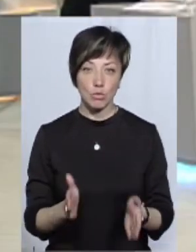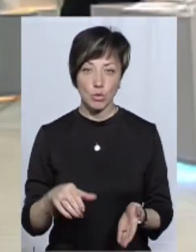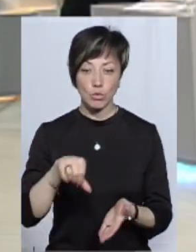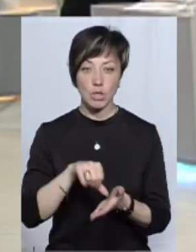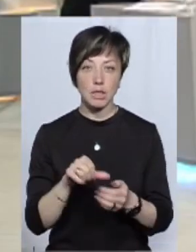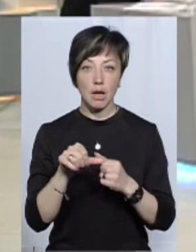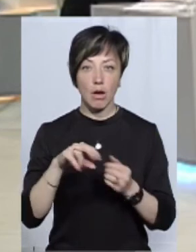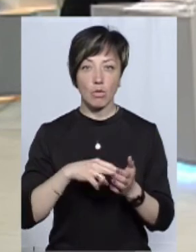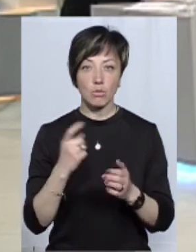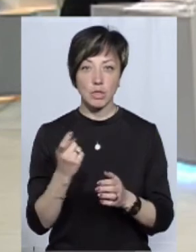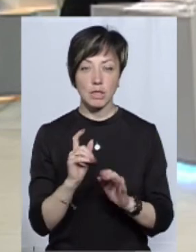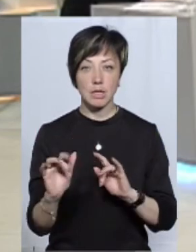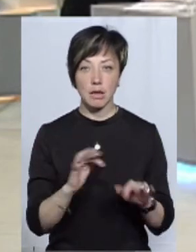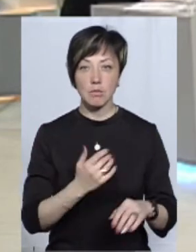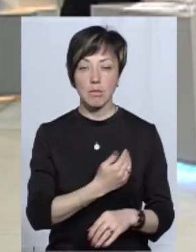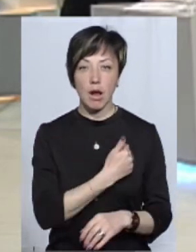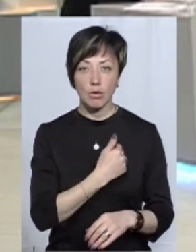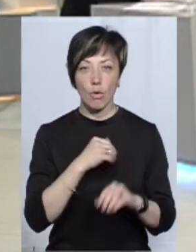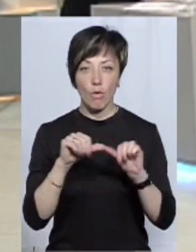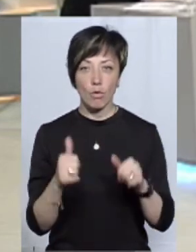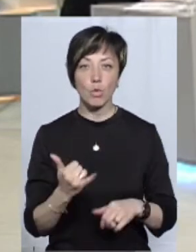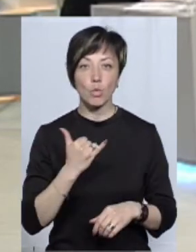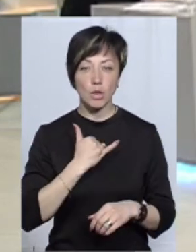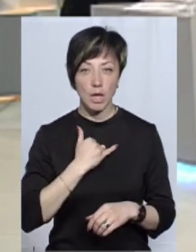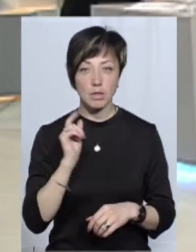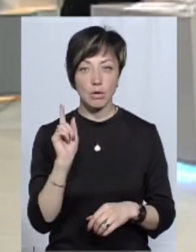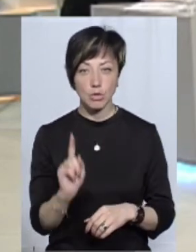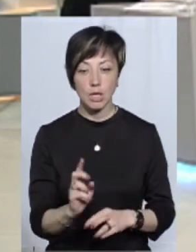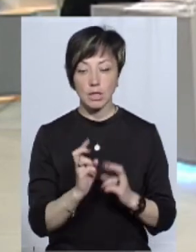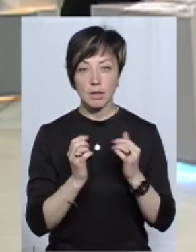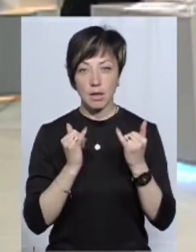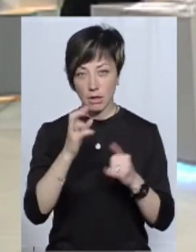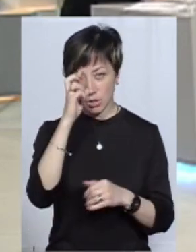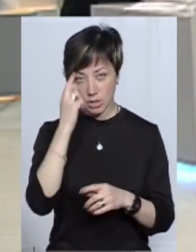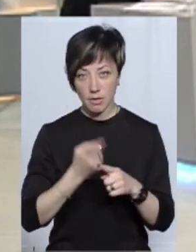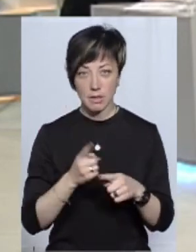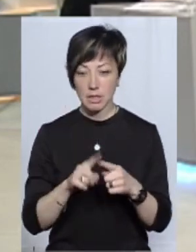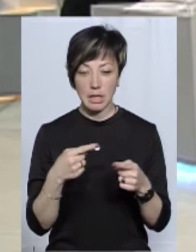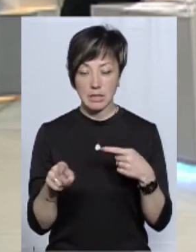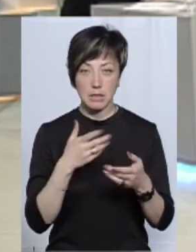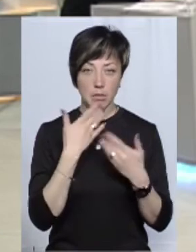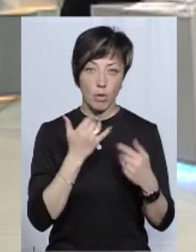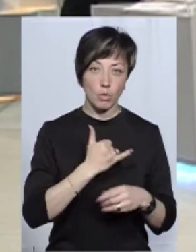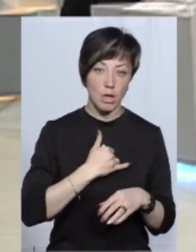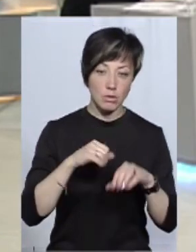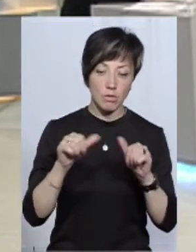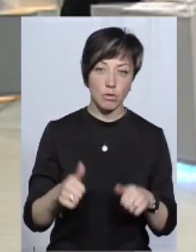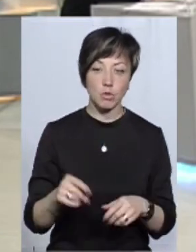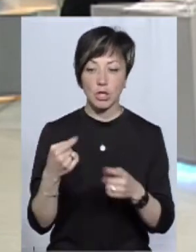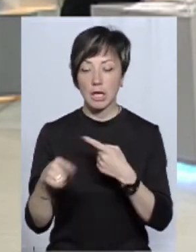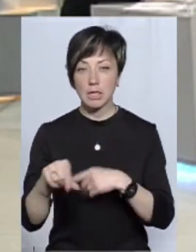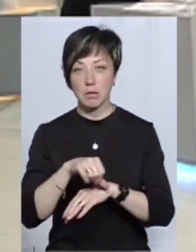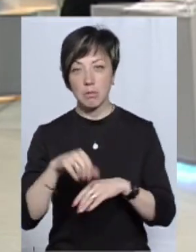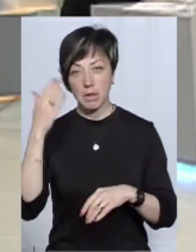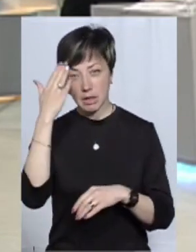економічної діяльності, прагмати оформитися у нас. Хоча для держави, це, чесно кажучи, різниці немає, чи він у нас оформився, чи він на